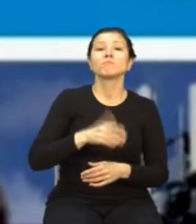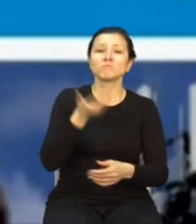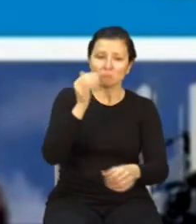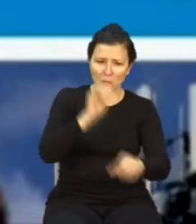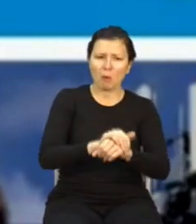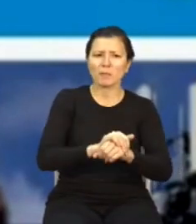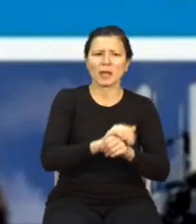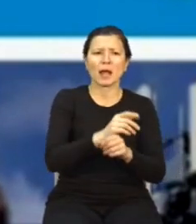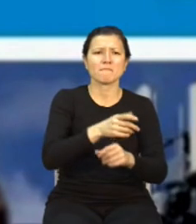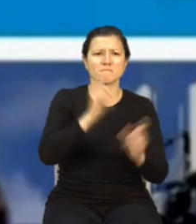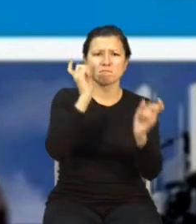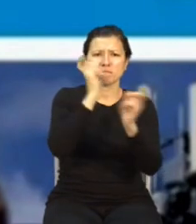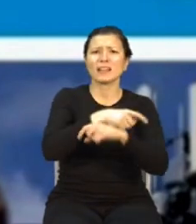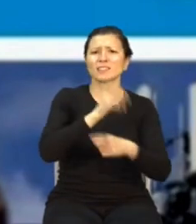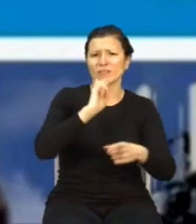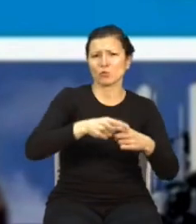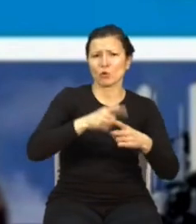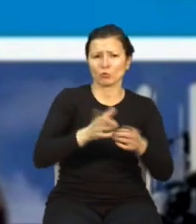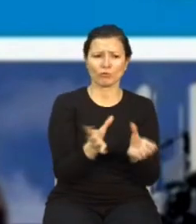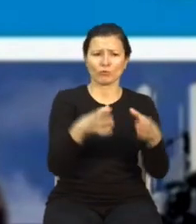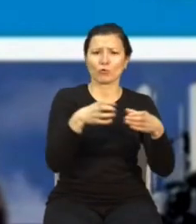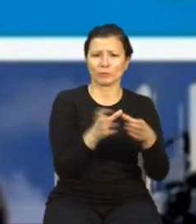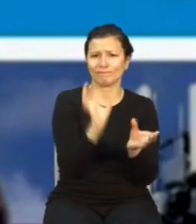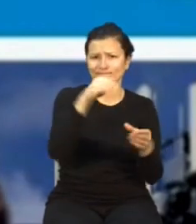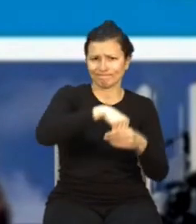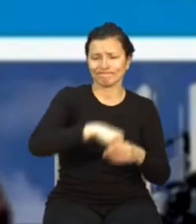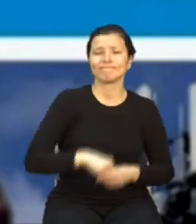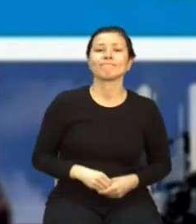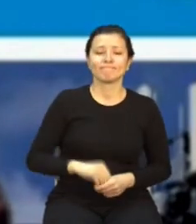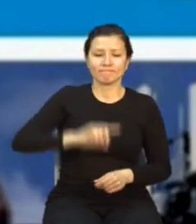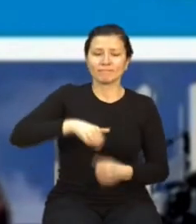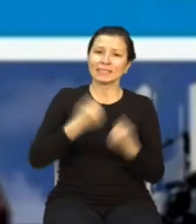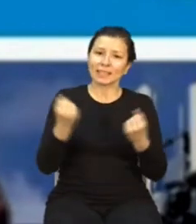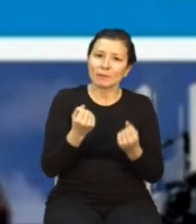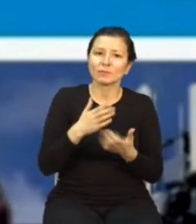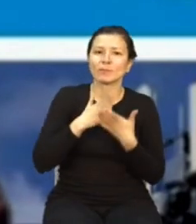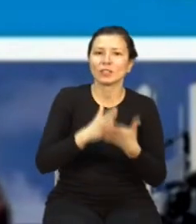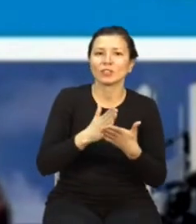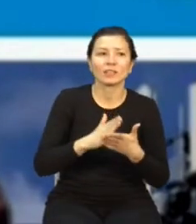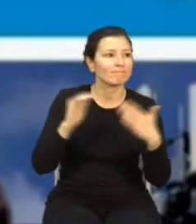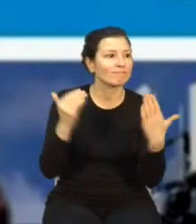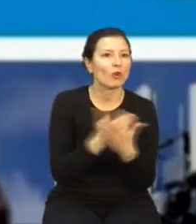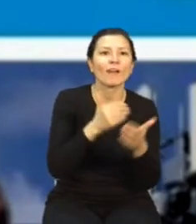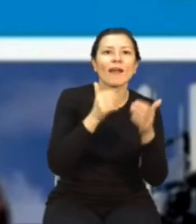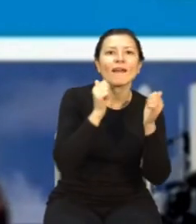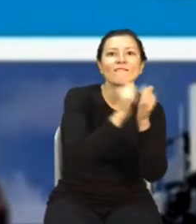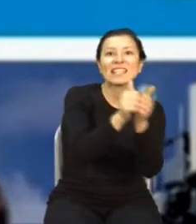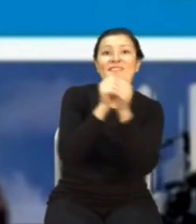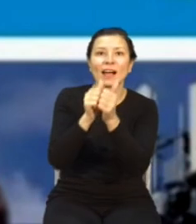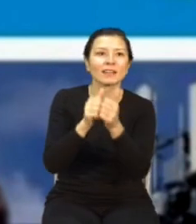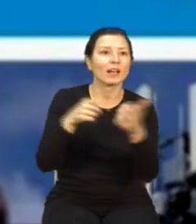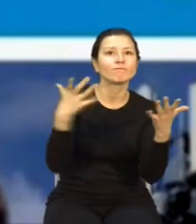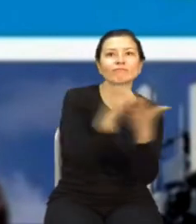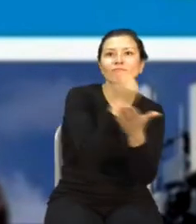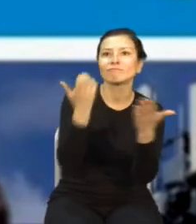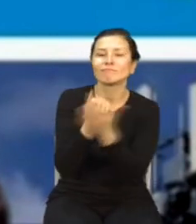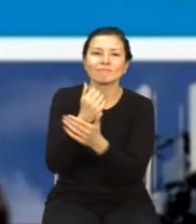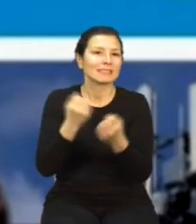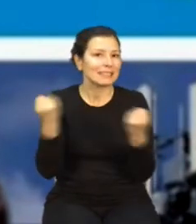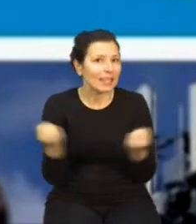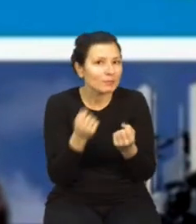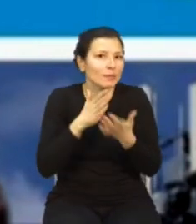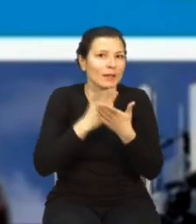członkowskie. Staramy się poradzić sobie z nowymi wyzwaniami związanymi z wdrażaniem nowych